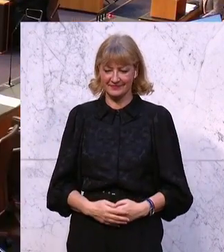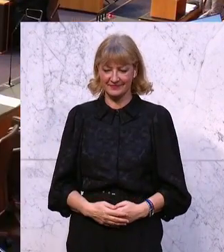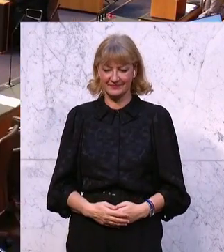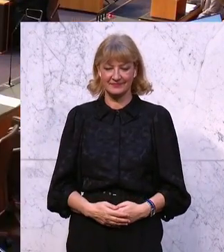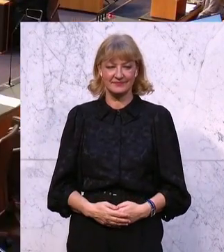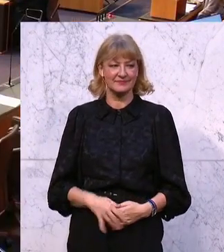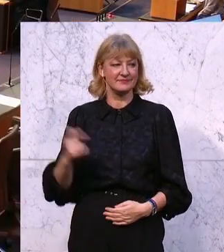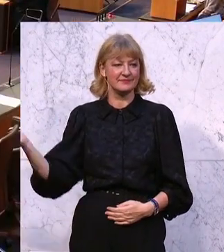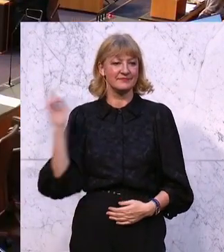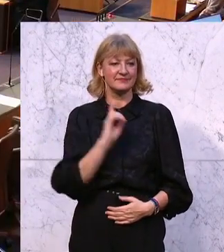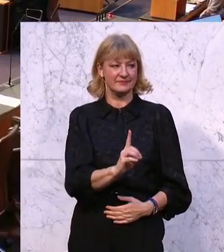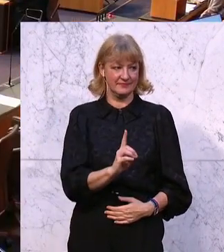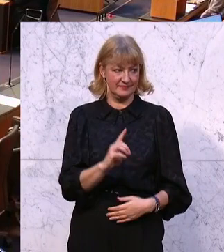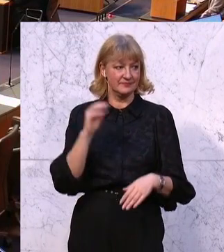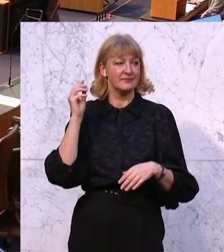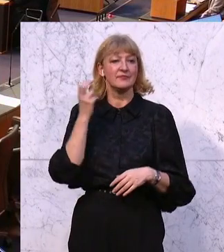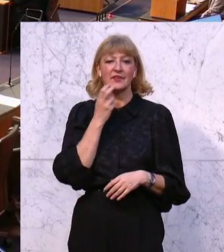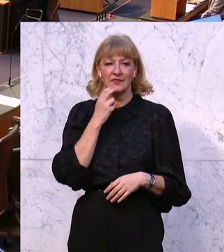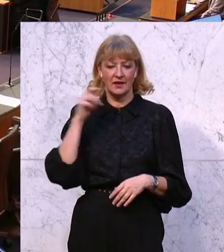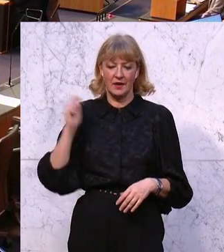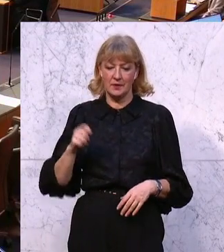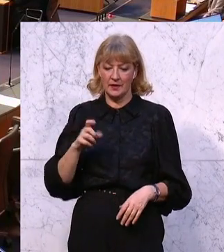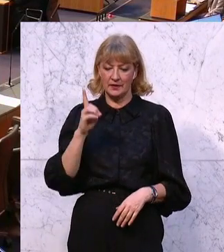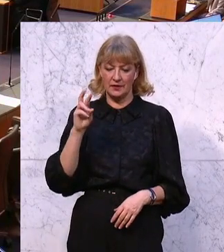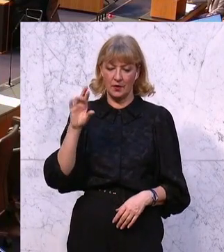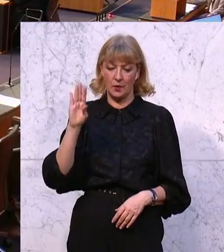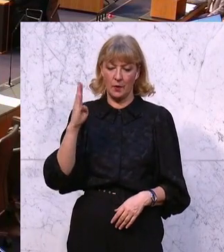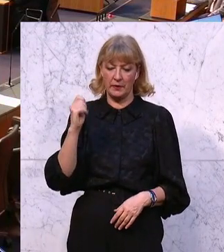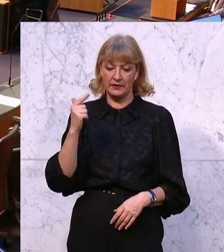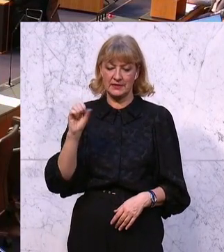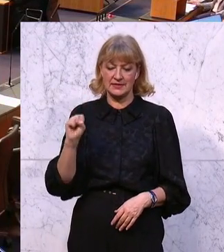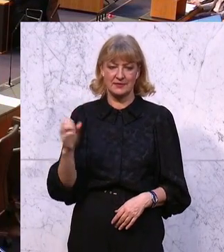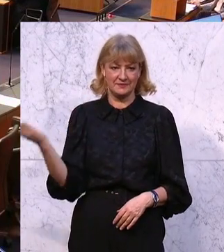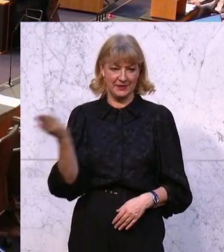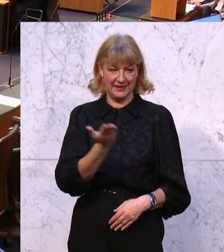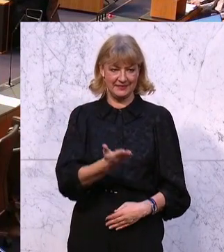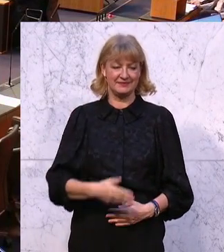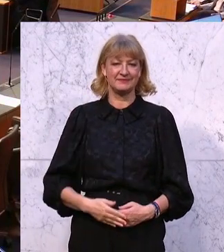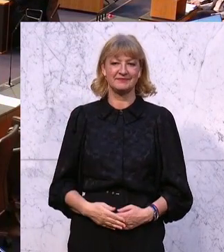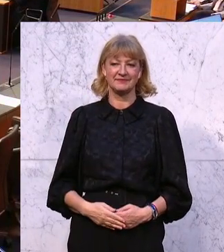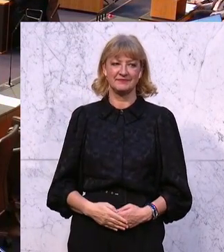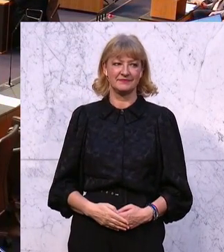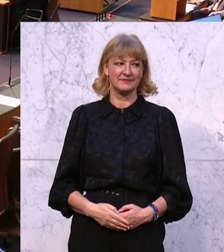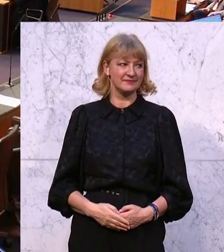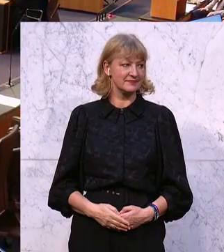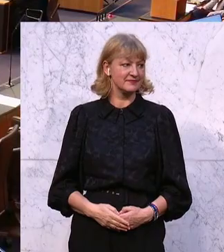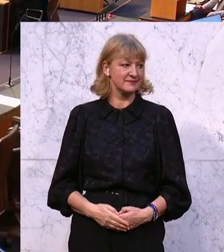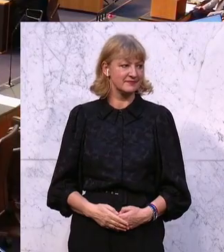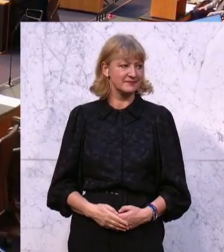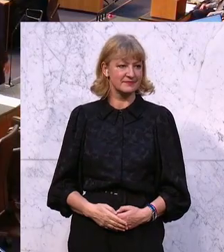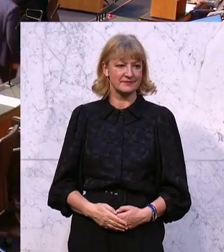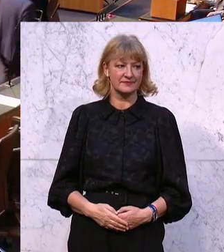Die Strafen werden also verdoppelt und manchmal sogar verdreifacht, sagt Alma Sadic, die